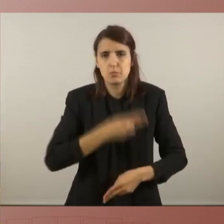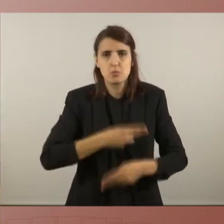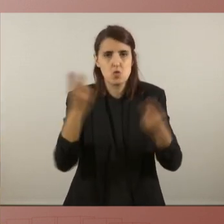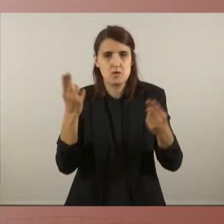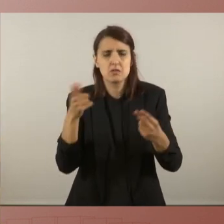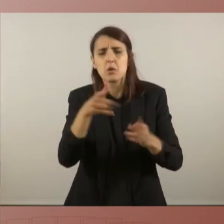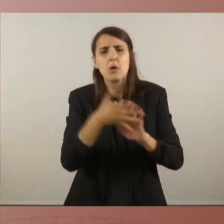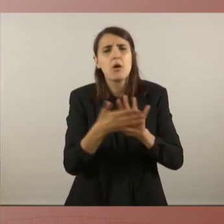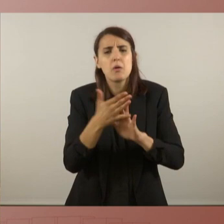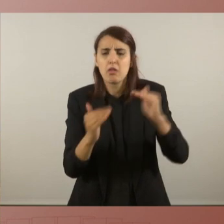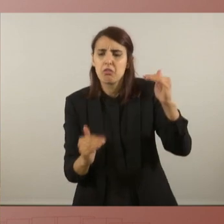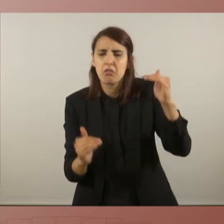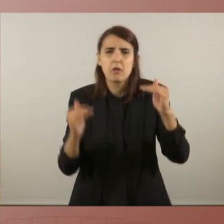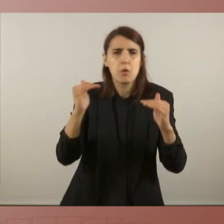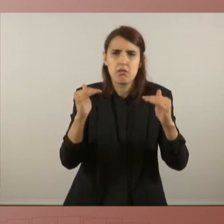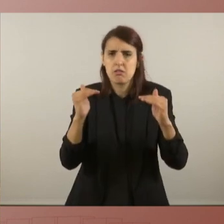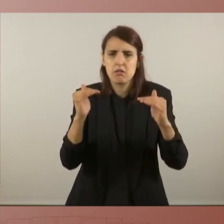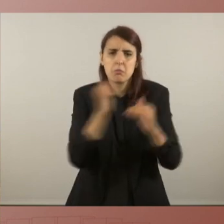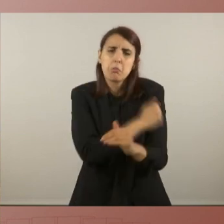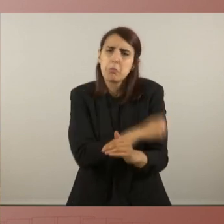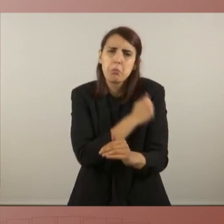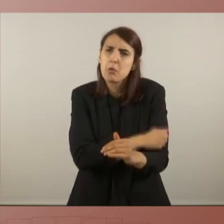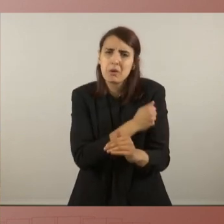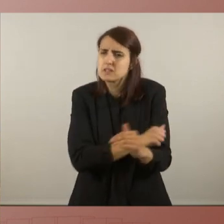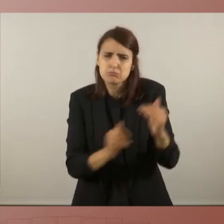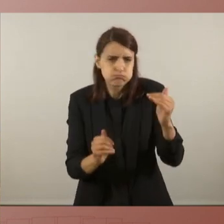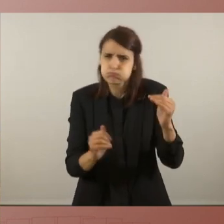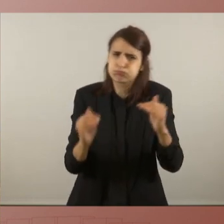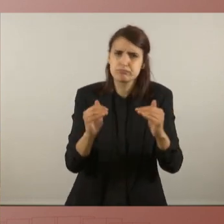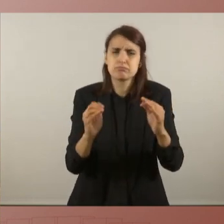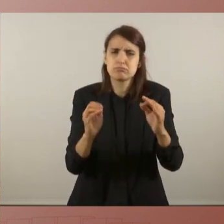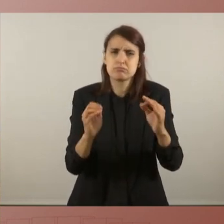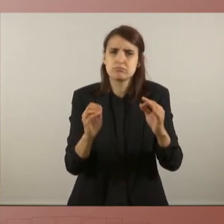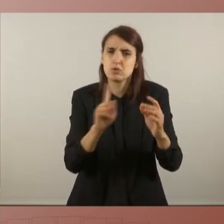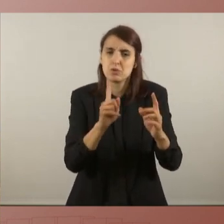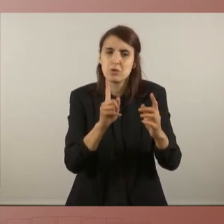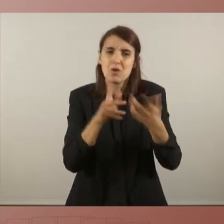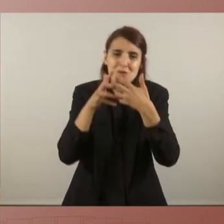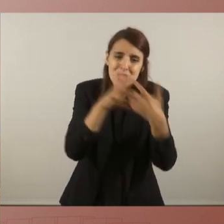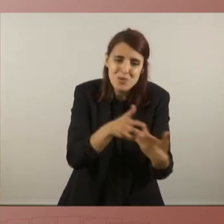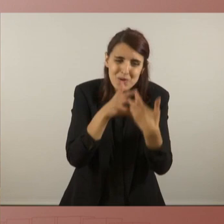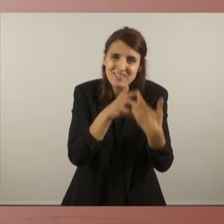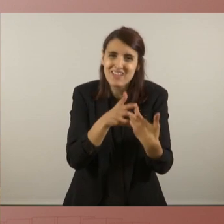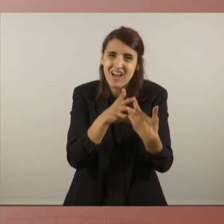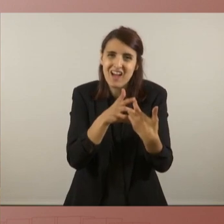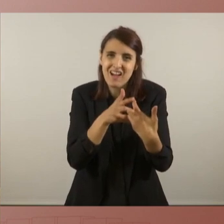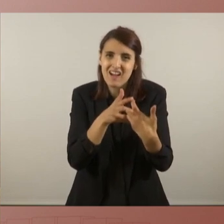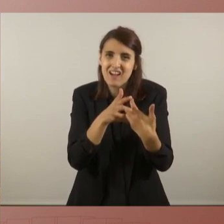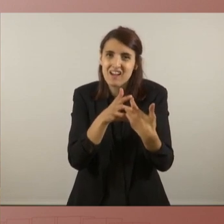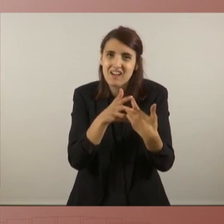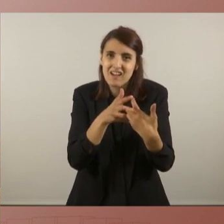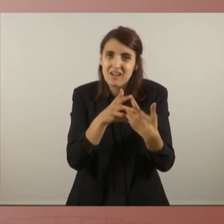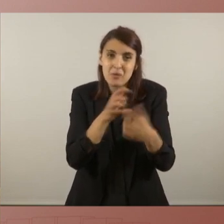desigualtats de combatre la pobresa però jo els hi dic la pobresa no es combat fent més bancs d'aliments